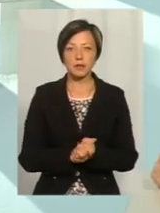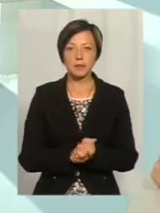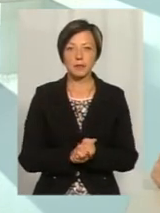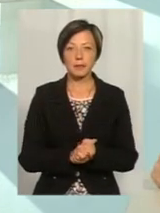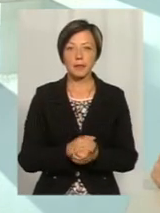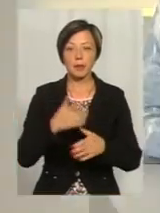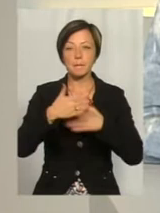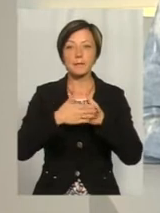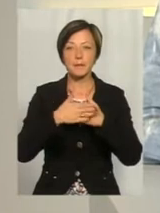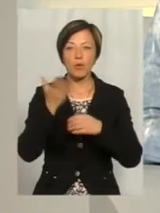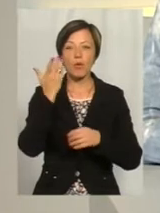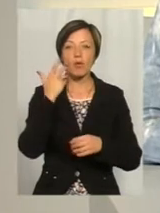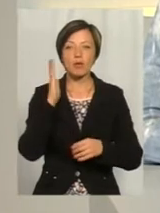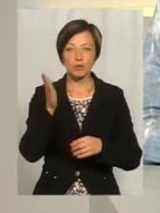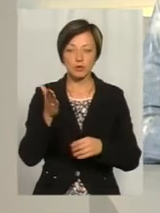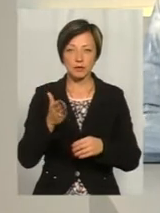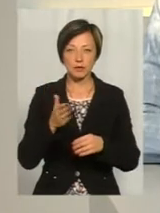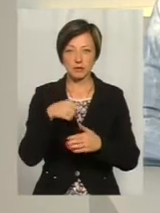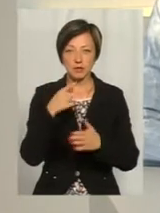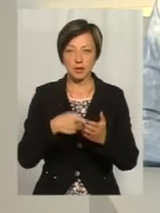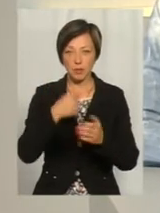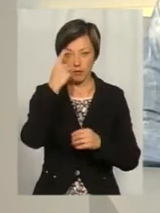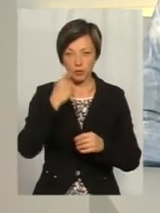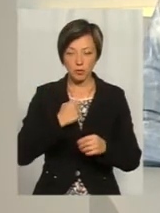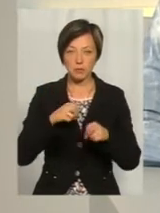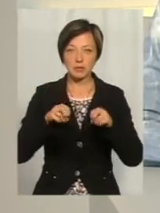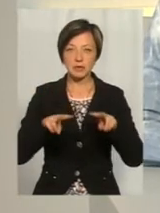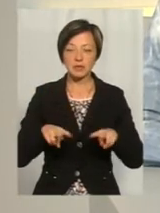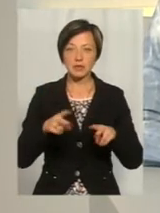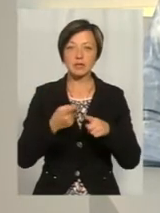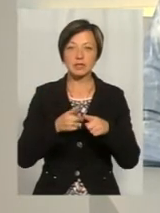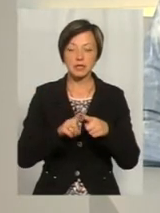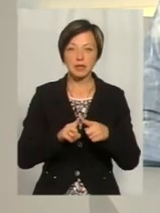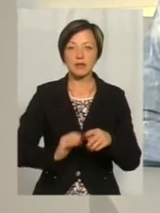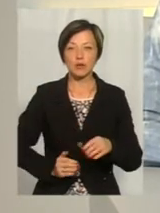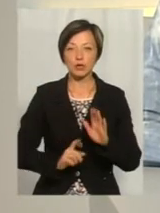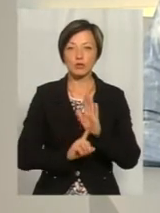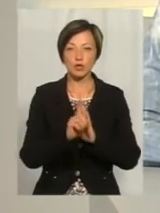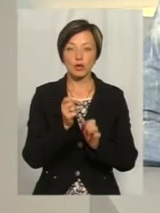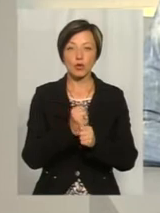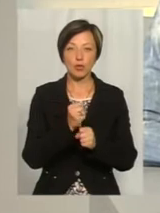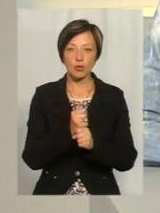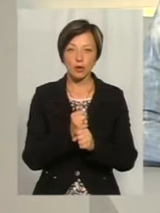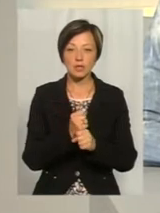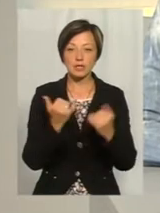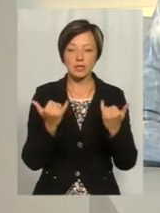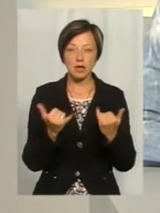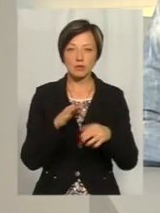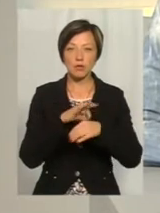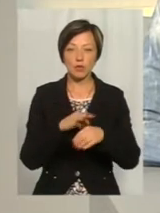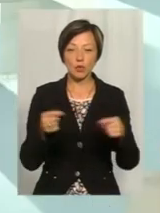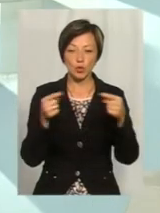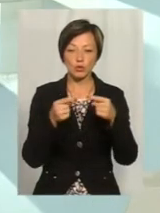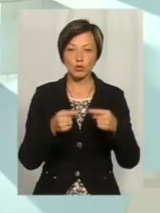близька ця перспектива? Так, як ви повідомили фахівці «Зеонбуду», що вони вже розпочали роботи, тобто вони зараз проводять